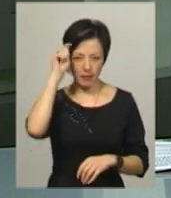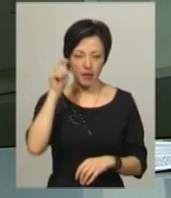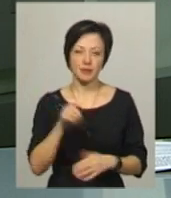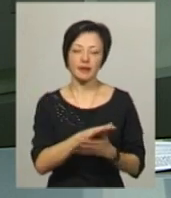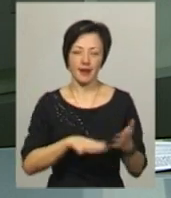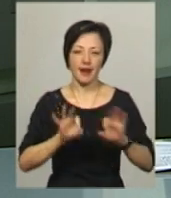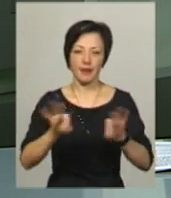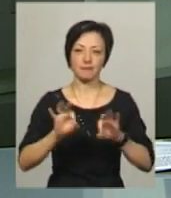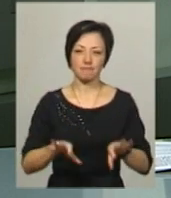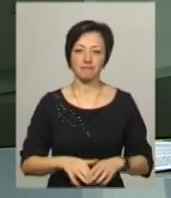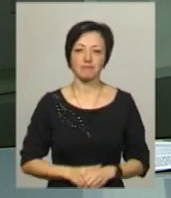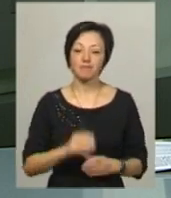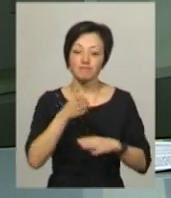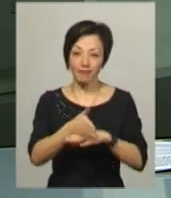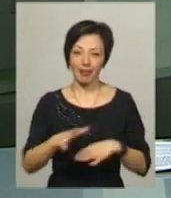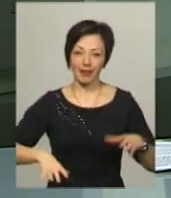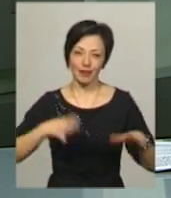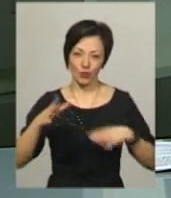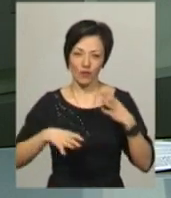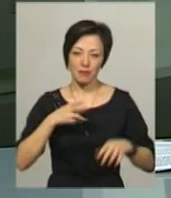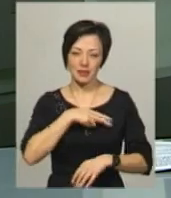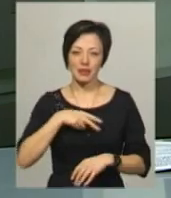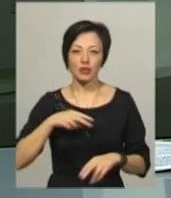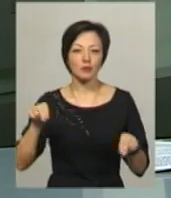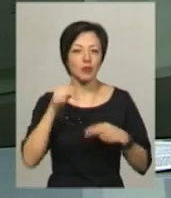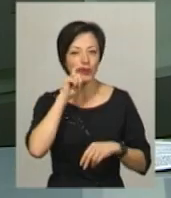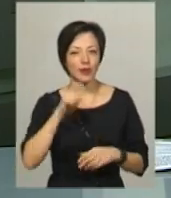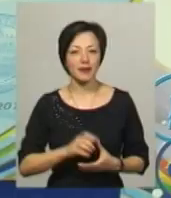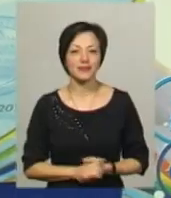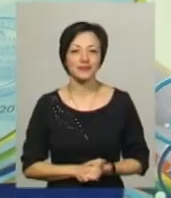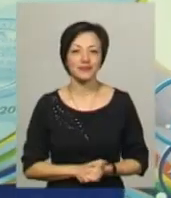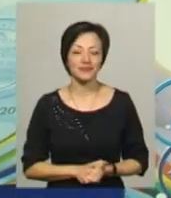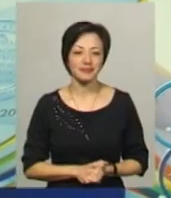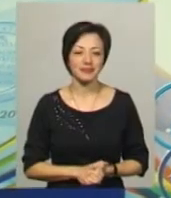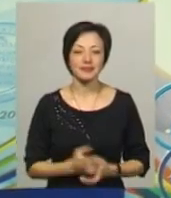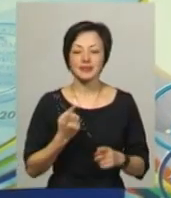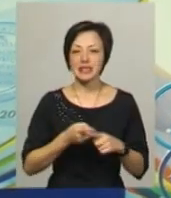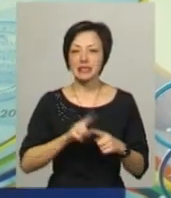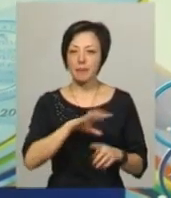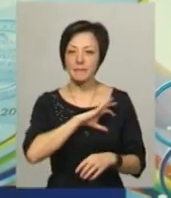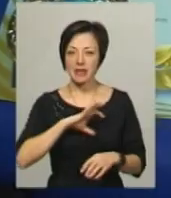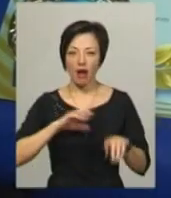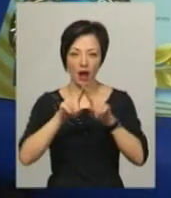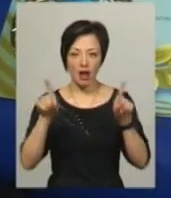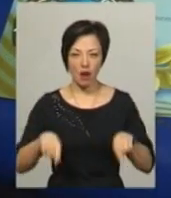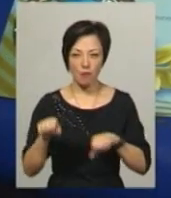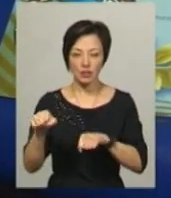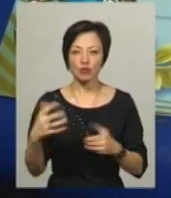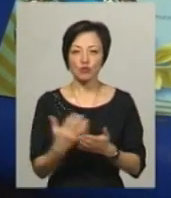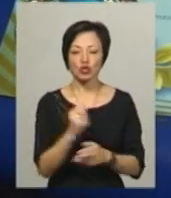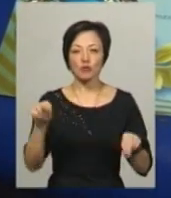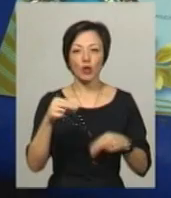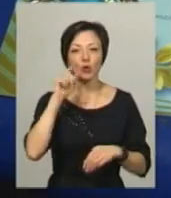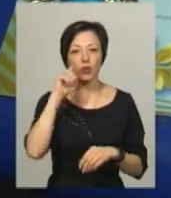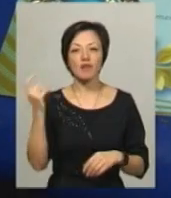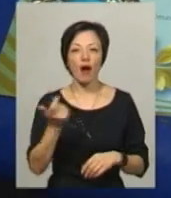Світлана Поробок навідалась на тренування до призерок чемпіонату України. Це медалі і грамоти боксерок, здобуті на чемпіонаті